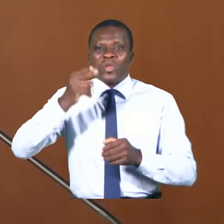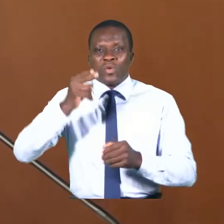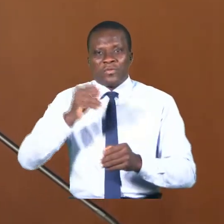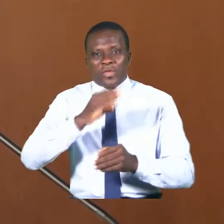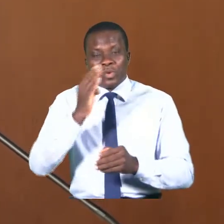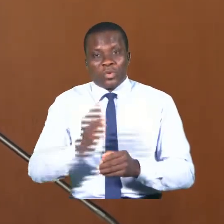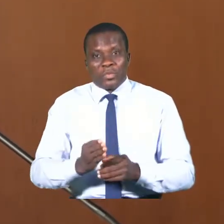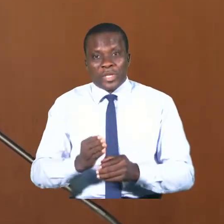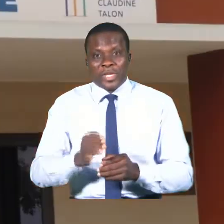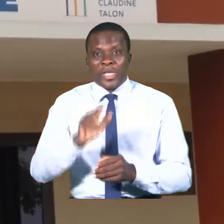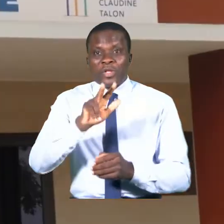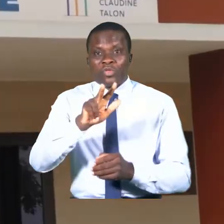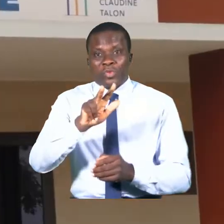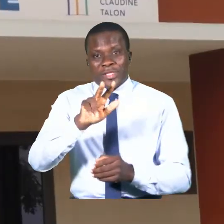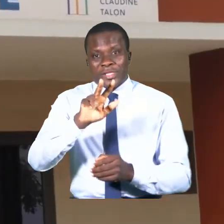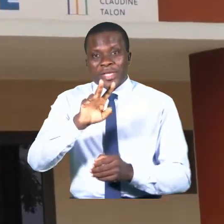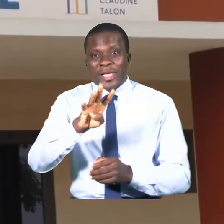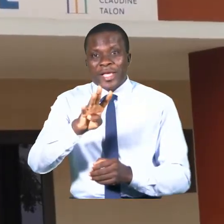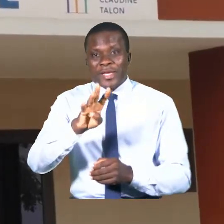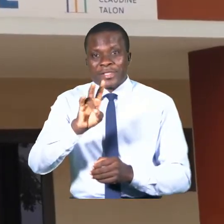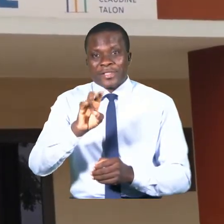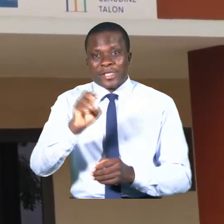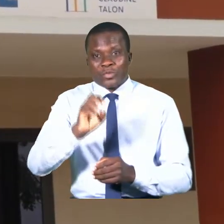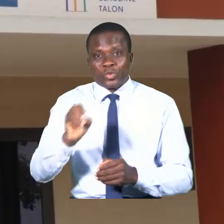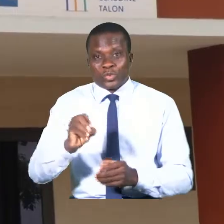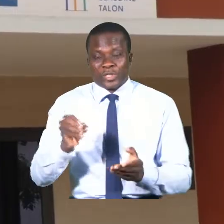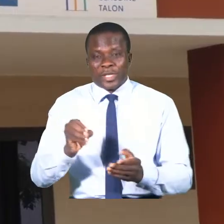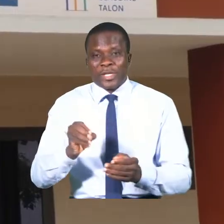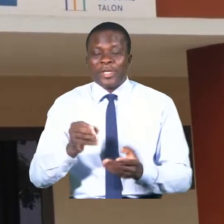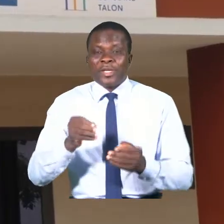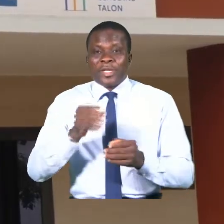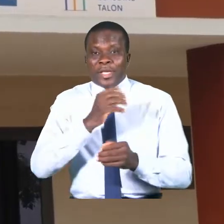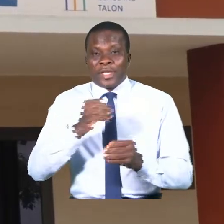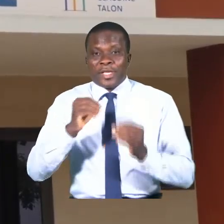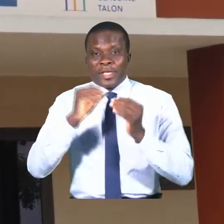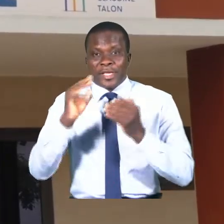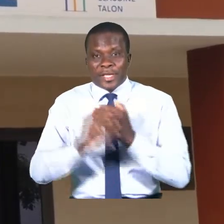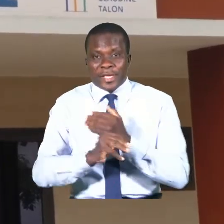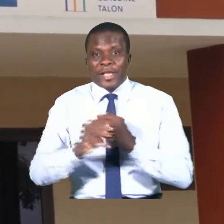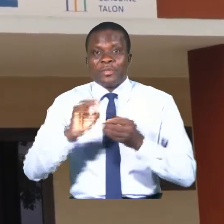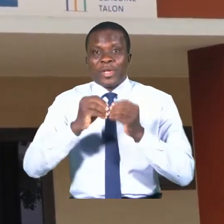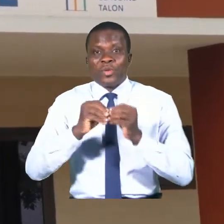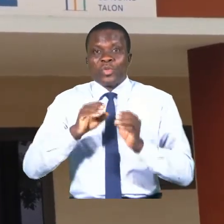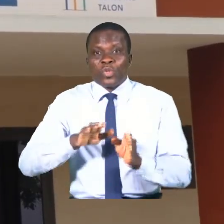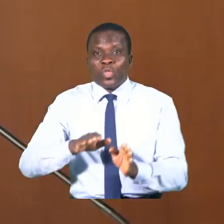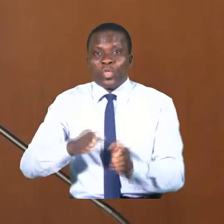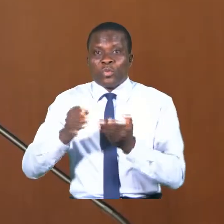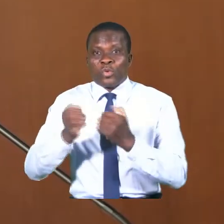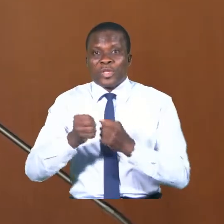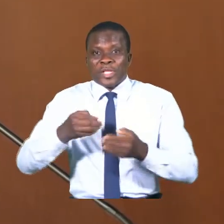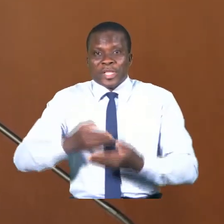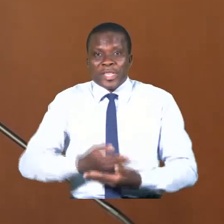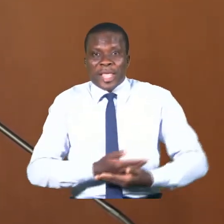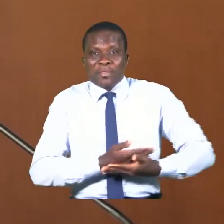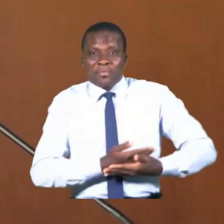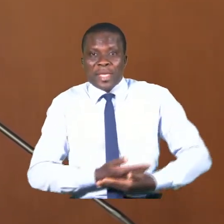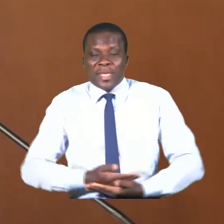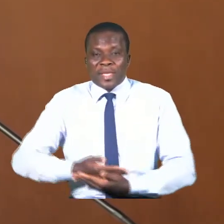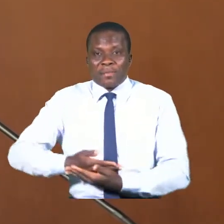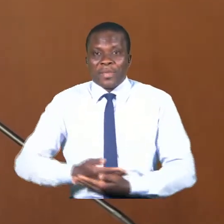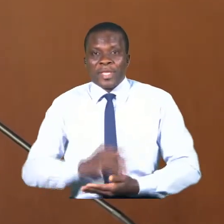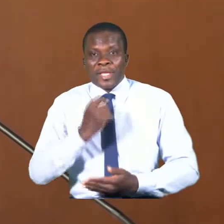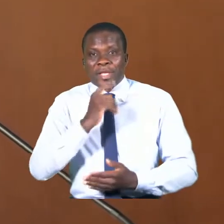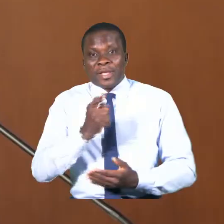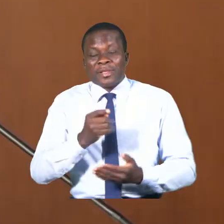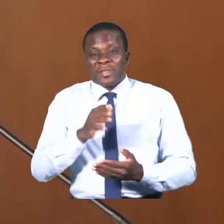347 pour 100 000 naissances suivantes. Également la réduction du taux de mortalité des nouveaux-nés qui est